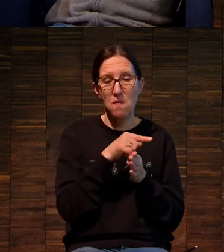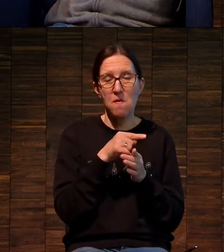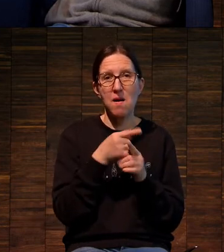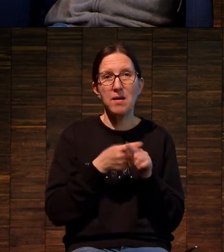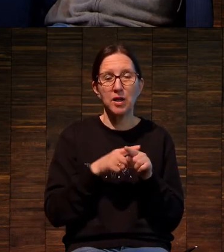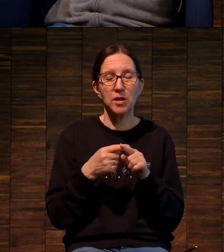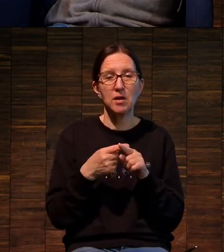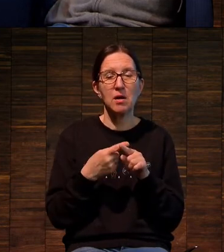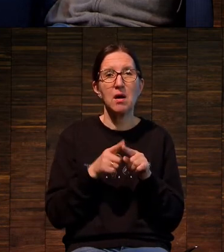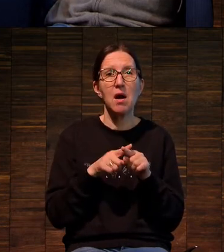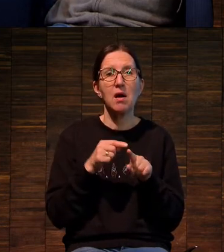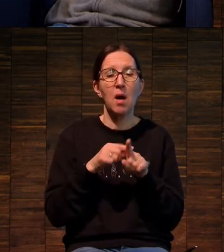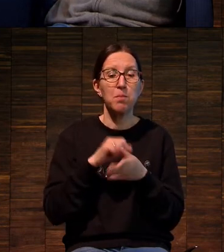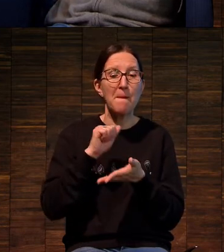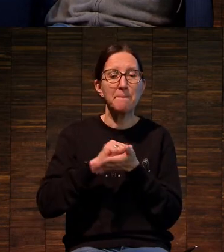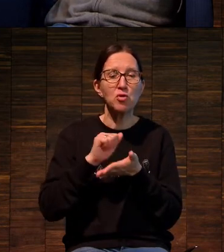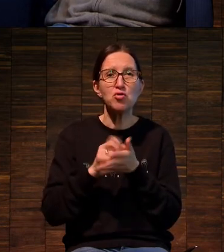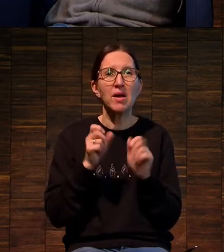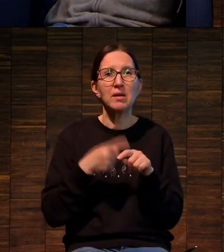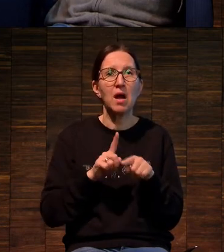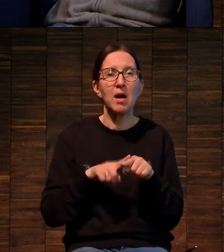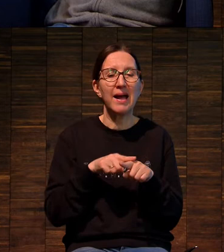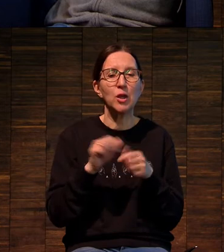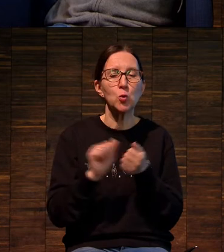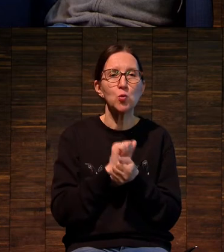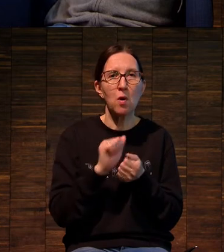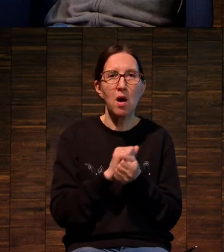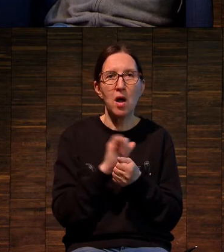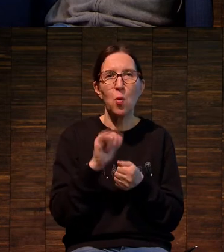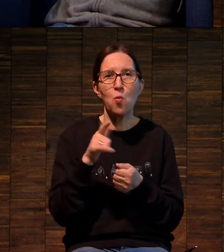угольной пылью, сухой.